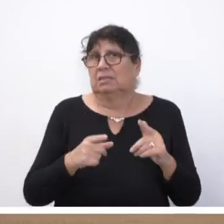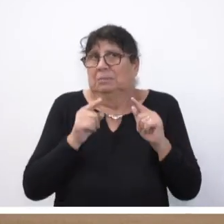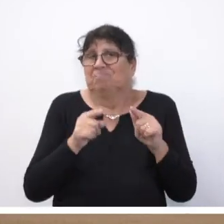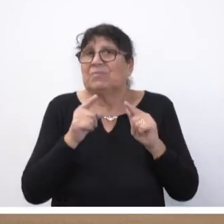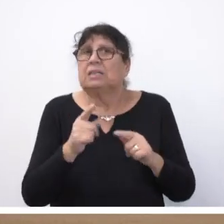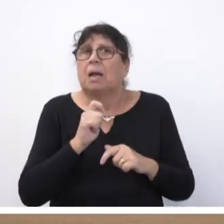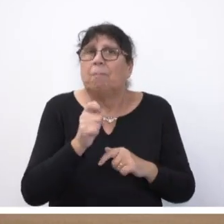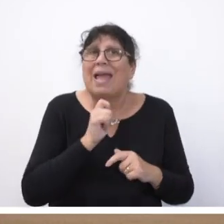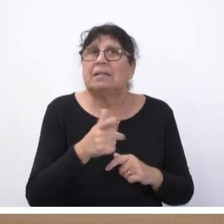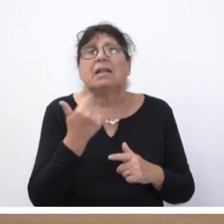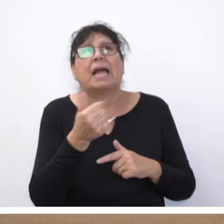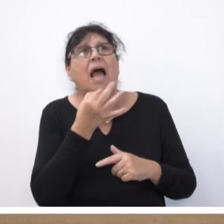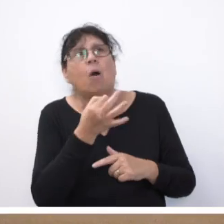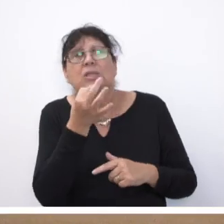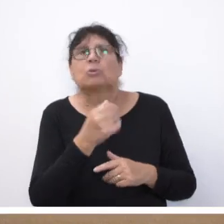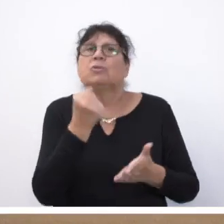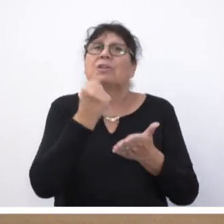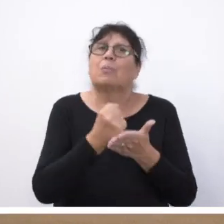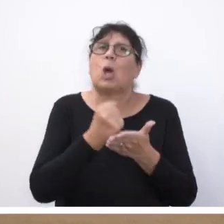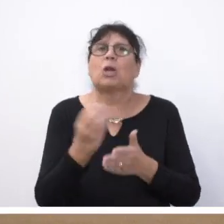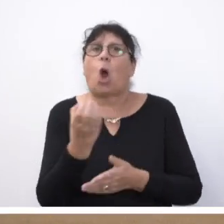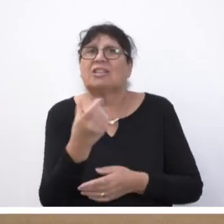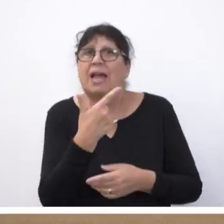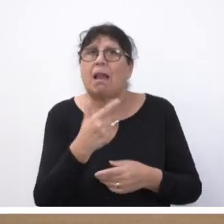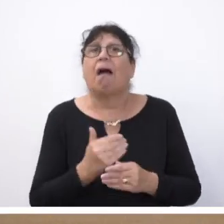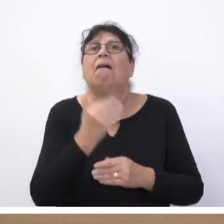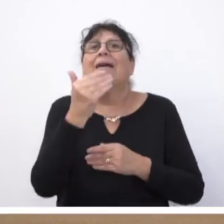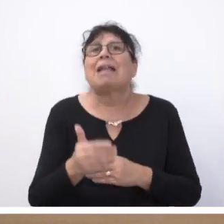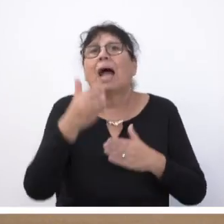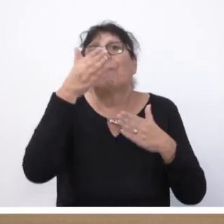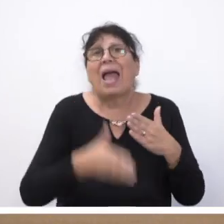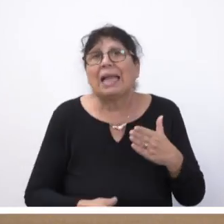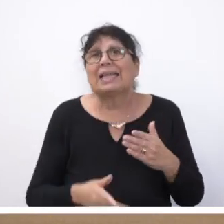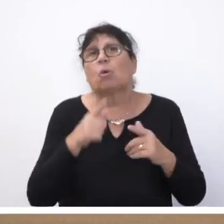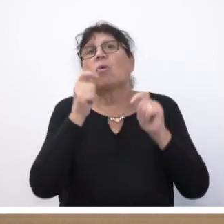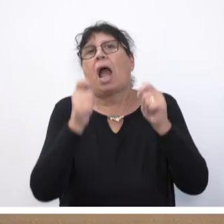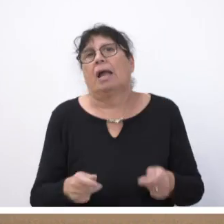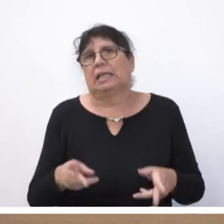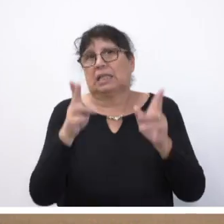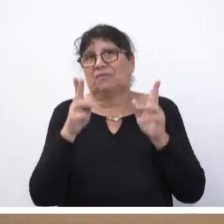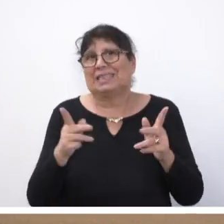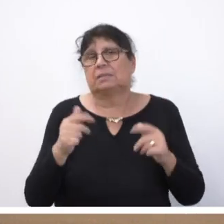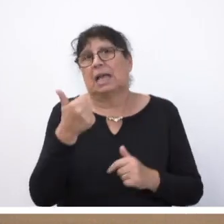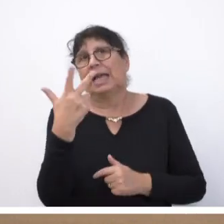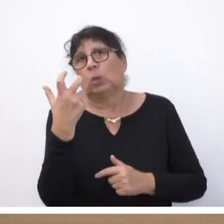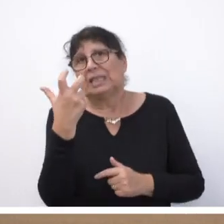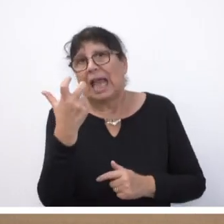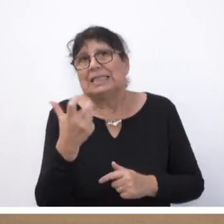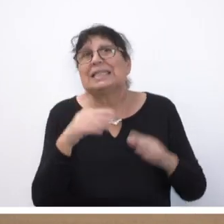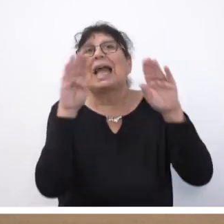Medien, dass eine Auskunft seiner Behörde an die Menschen in Ottweiler lautete, dass erst nach Beendigung der Antragsfrist am 31.